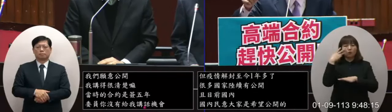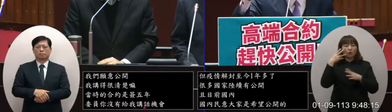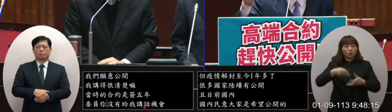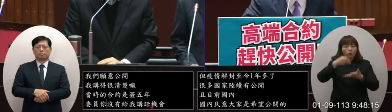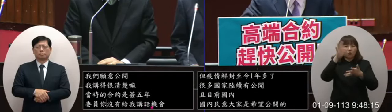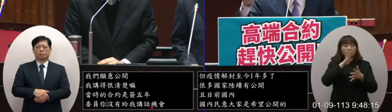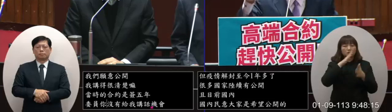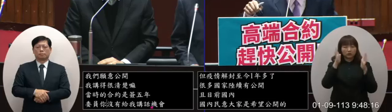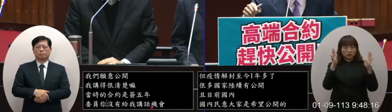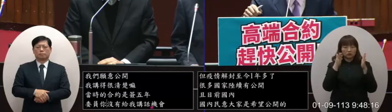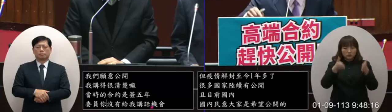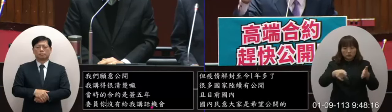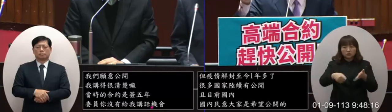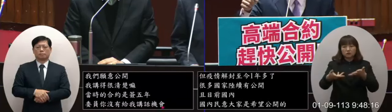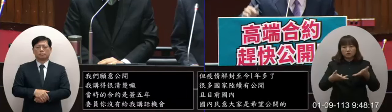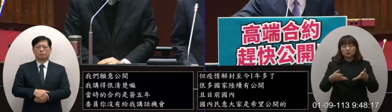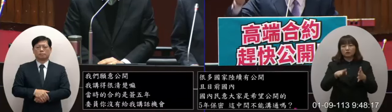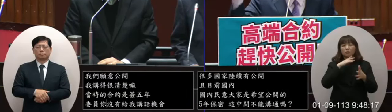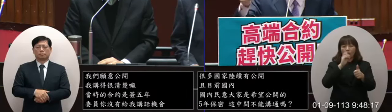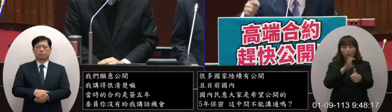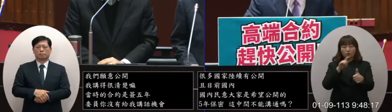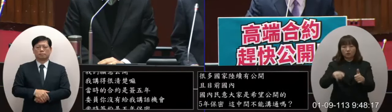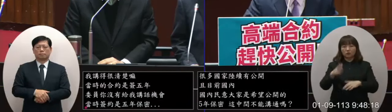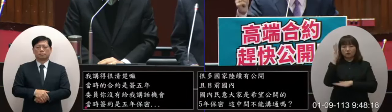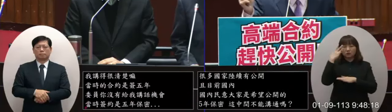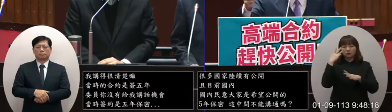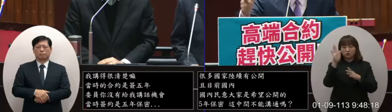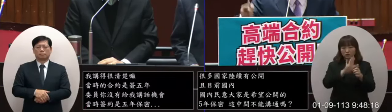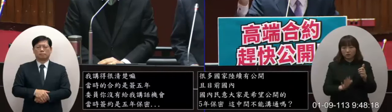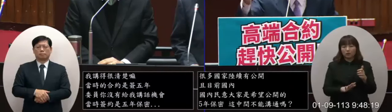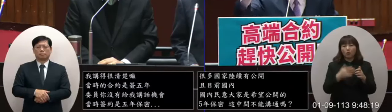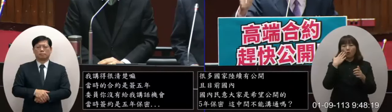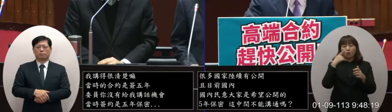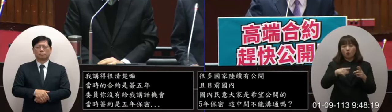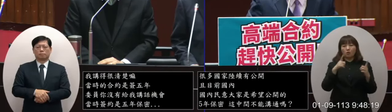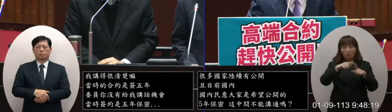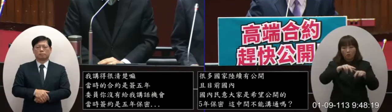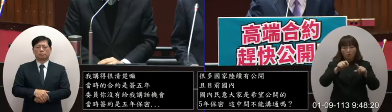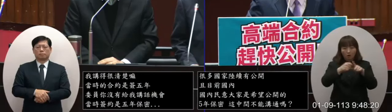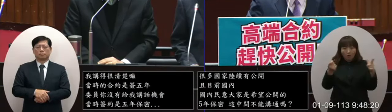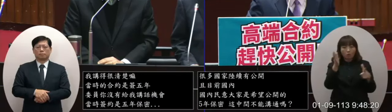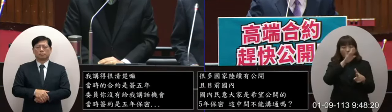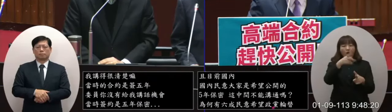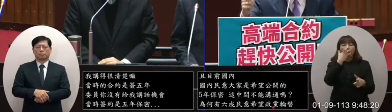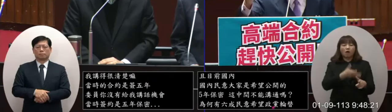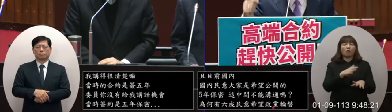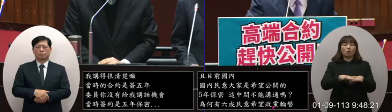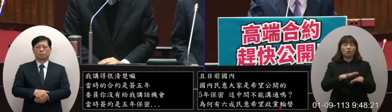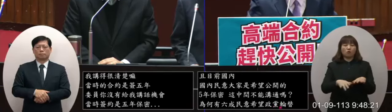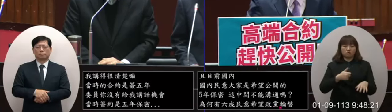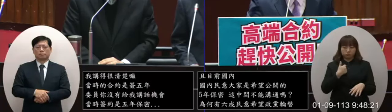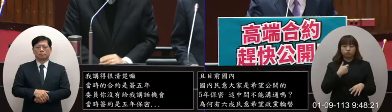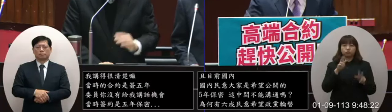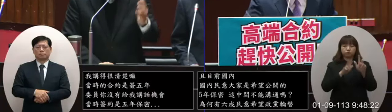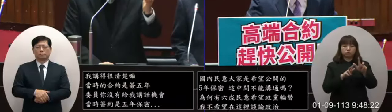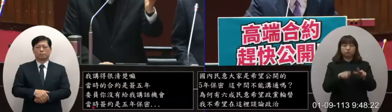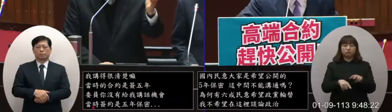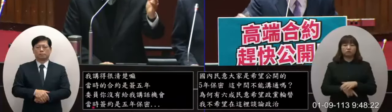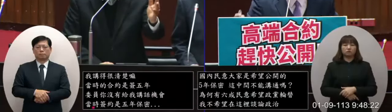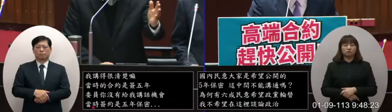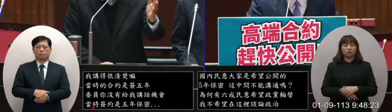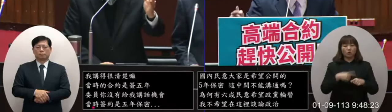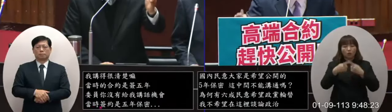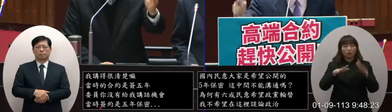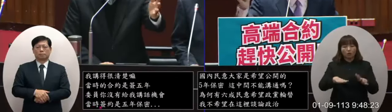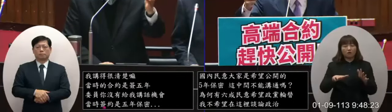但是我希望你很正視這個問題我可以告訴你在政治上的立場你不公開對你們是比較傷啦老實說是這樣子啦可是